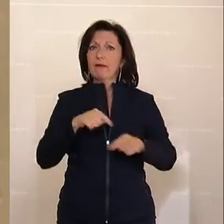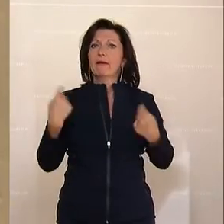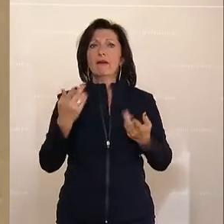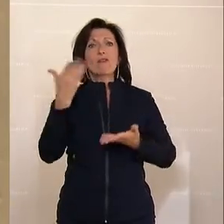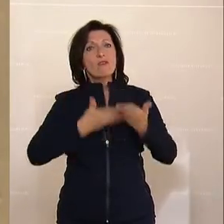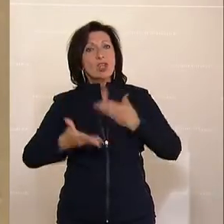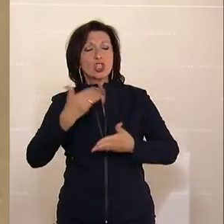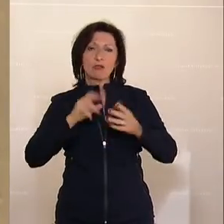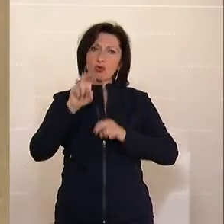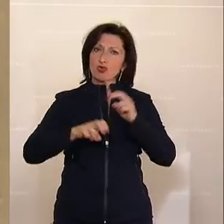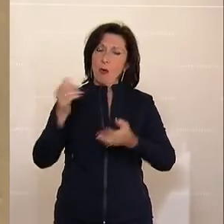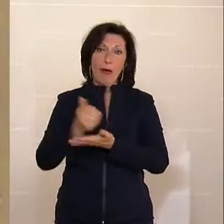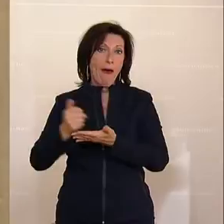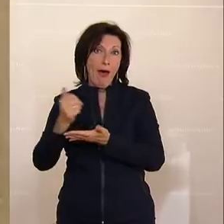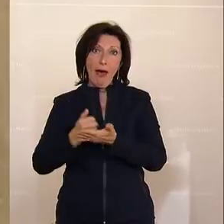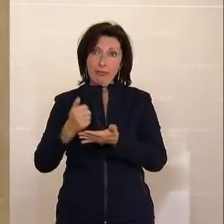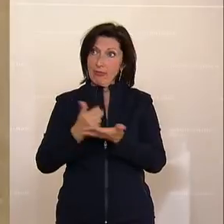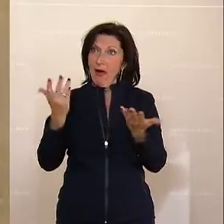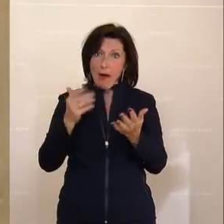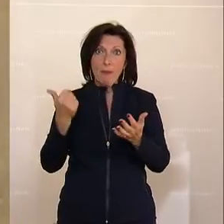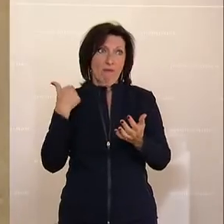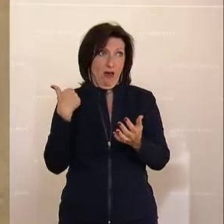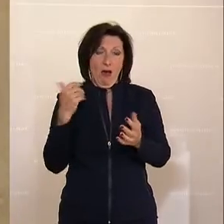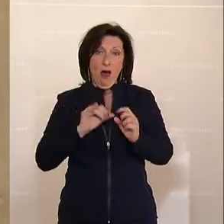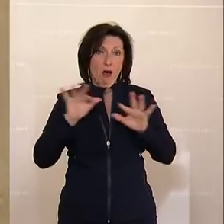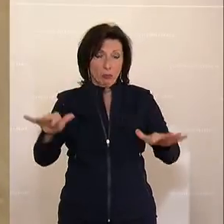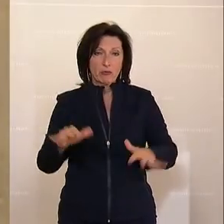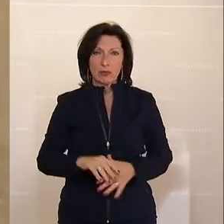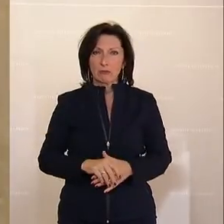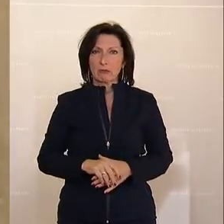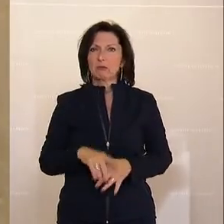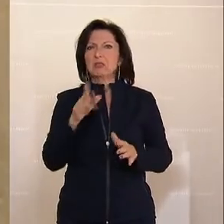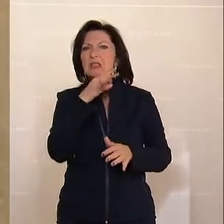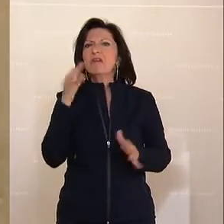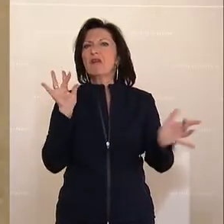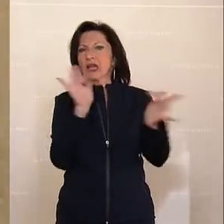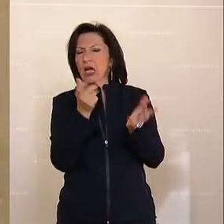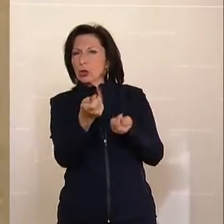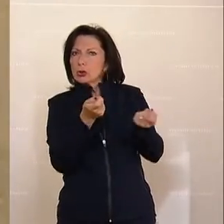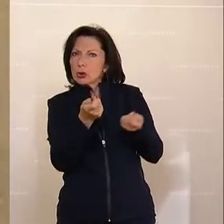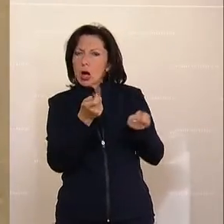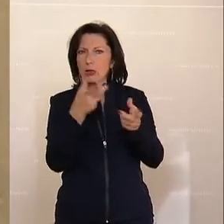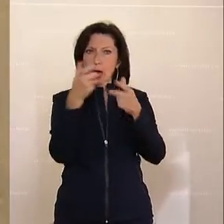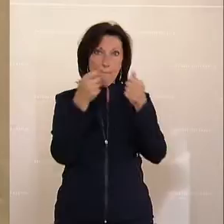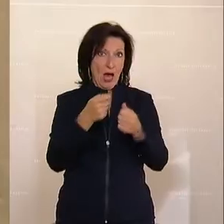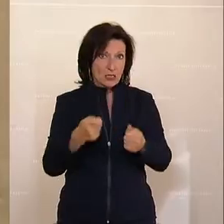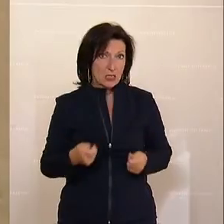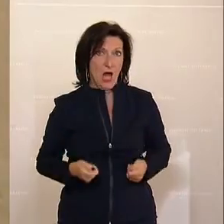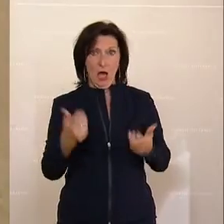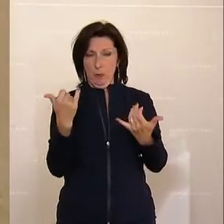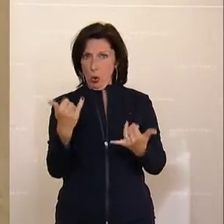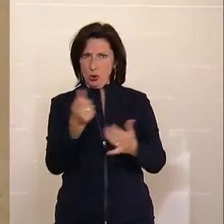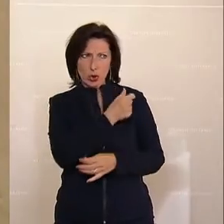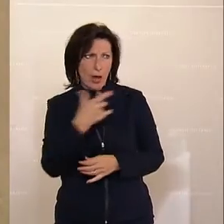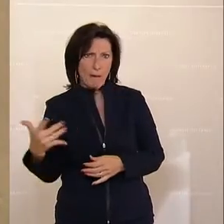und damit auf die Steuereinnahmen ausgewirkt hat. Es ist viel dagegen gesteuert worden. Die Maßnahmen sind heute schon mehrmals entsprechend